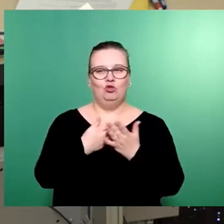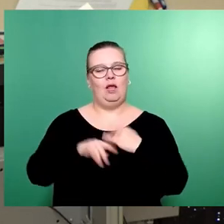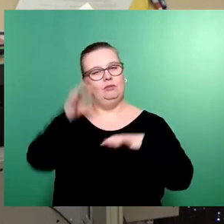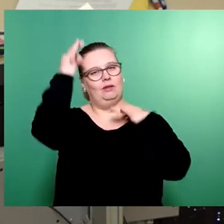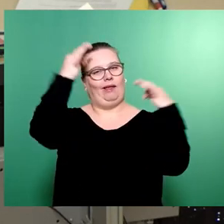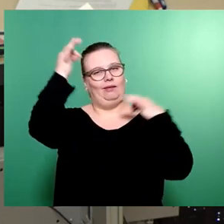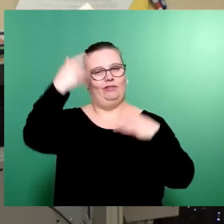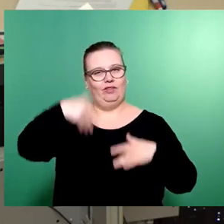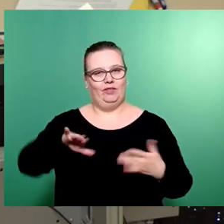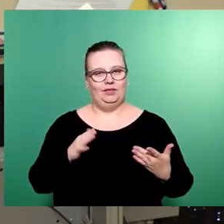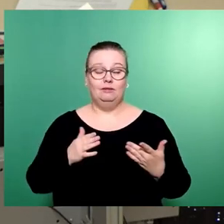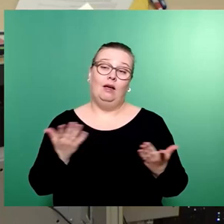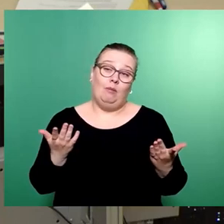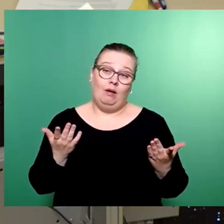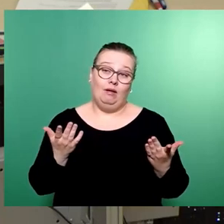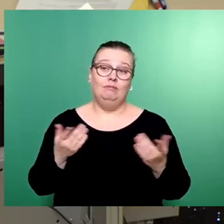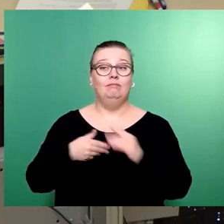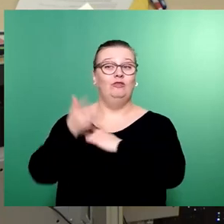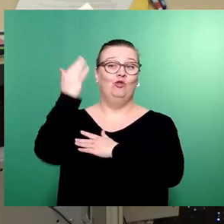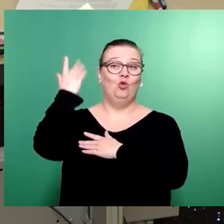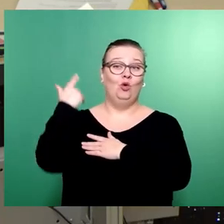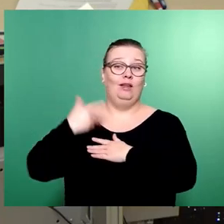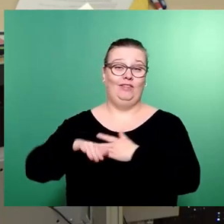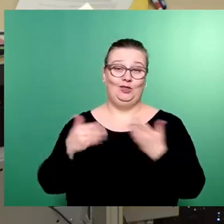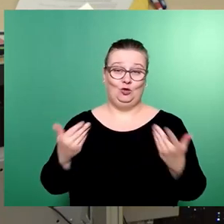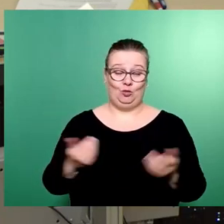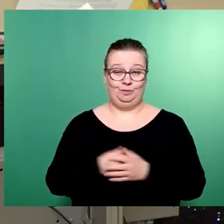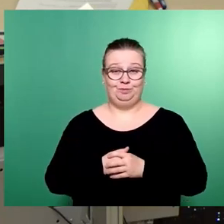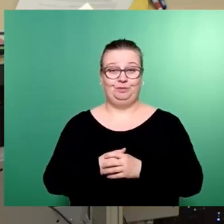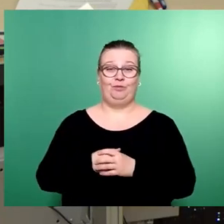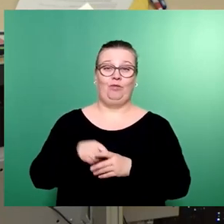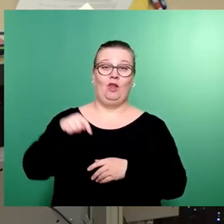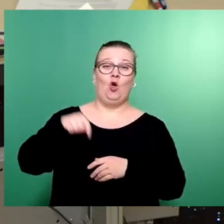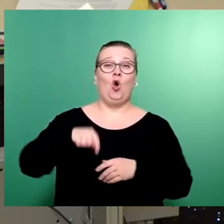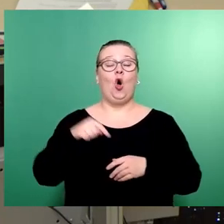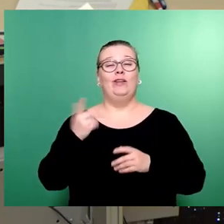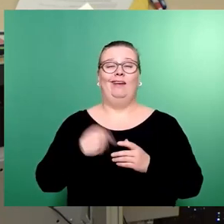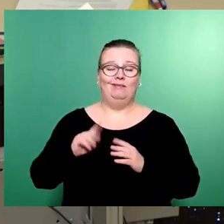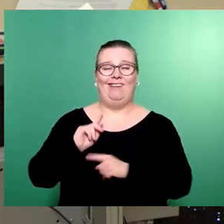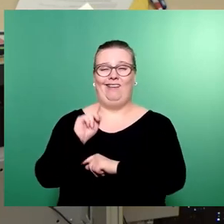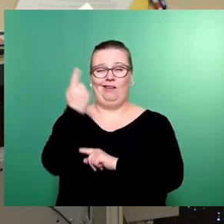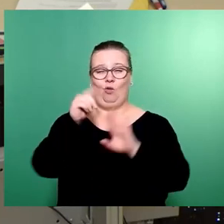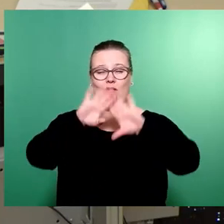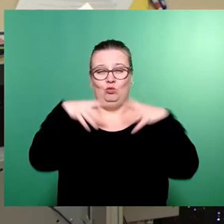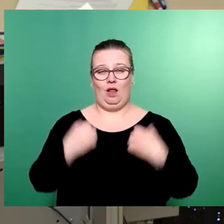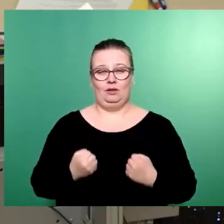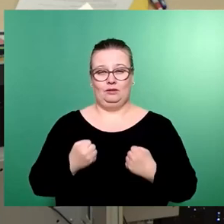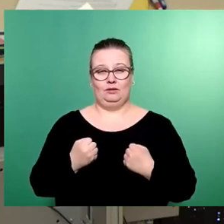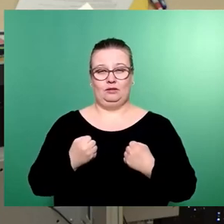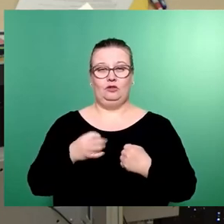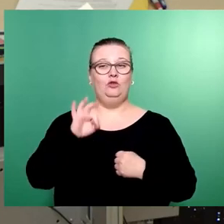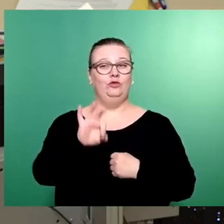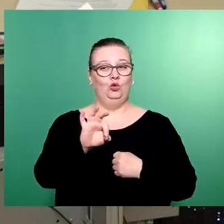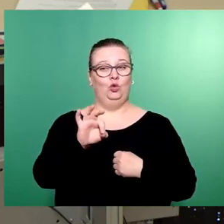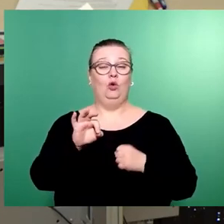Aber wie gesagt, das war in der Vergangenheit. Wir beschließen heute einen Rekordhaushalt erstmals mit einer für einen